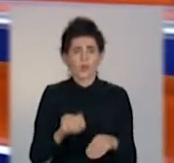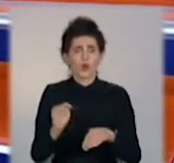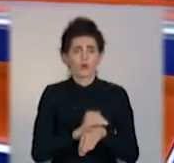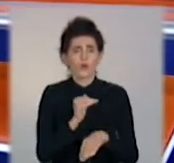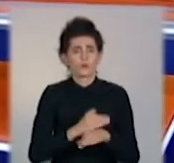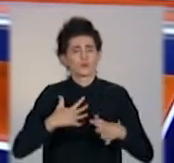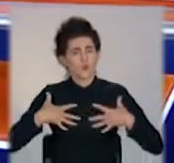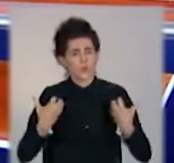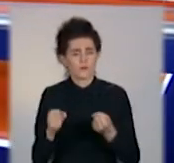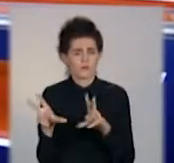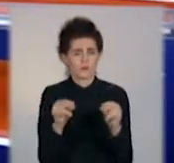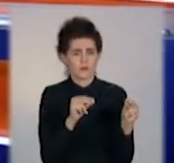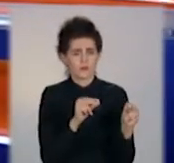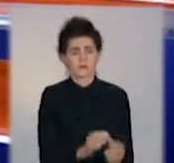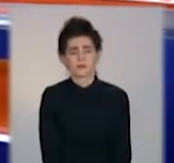вам здоров'я, щастинь.